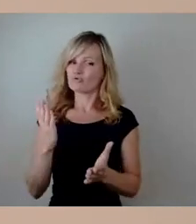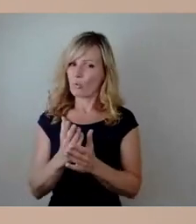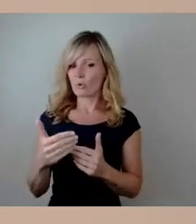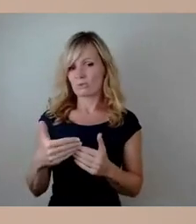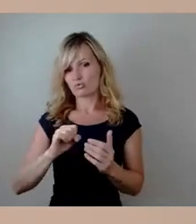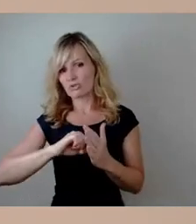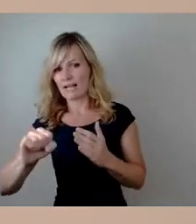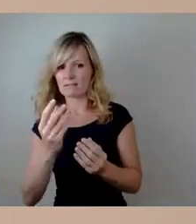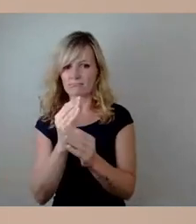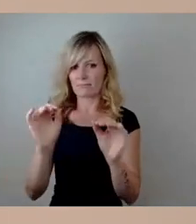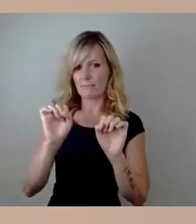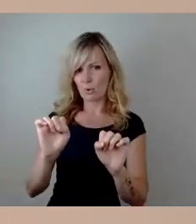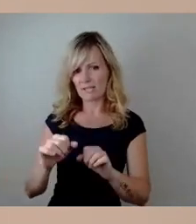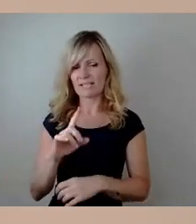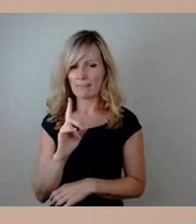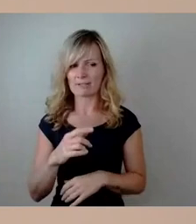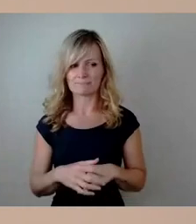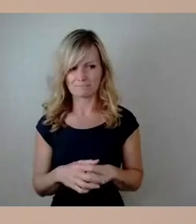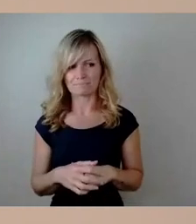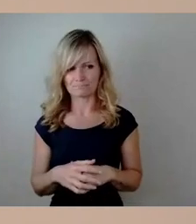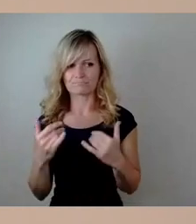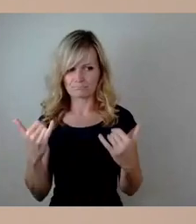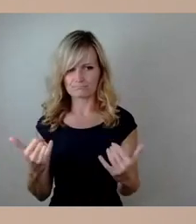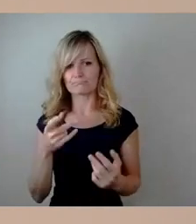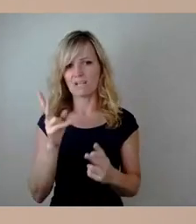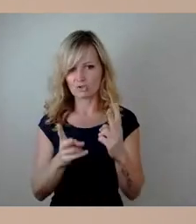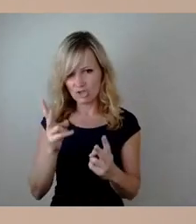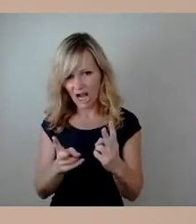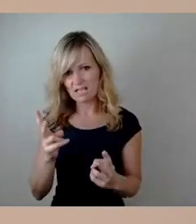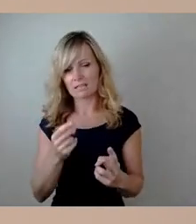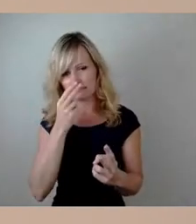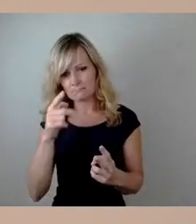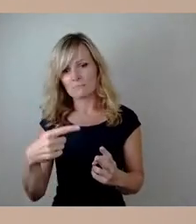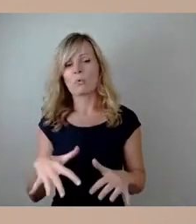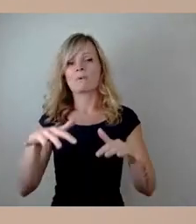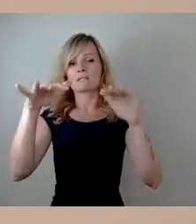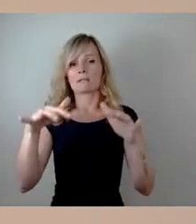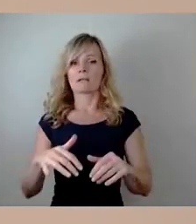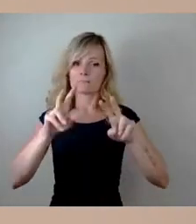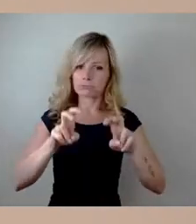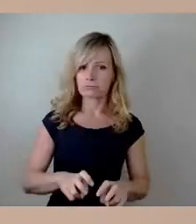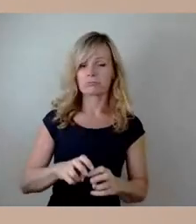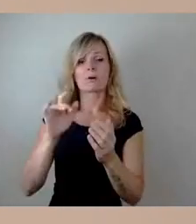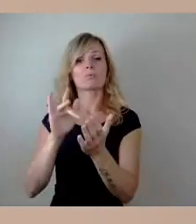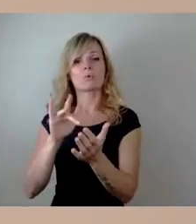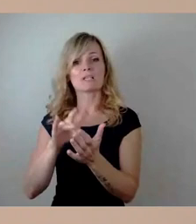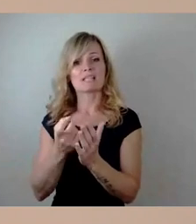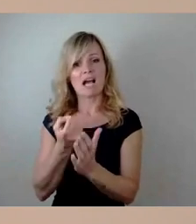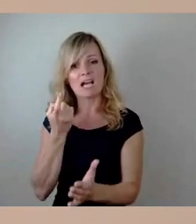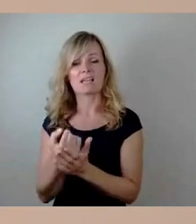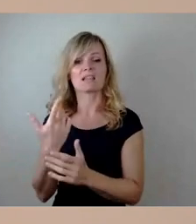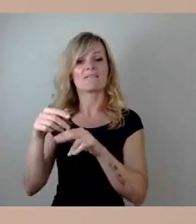neben der weiteren Schadensvermeidung, Blick auf die Hochwassersituation, Ursachenforschung, das nächste, was wir tun.